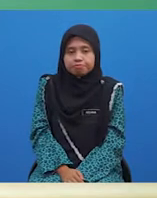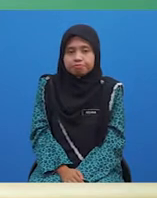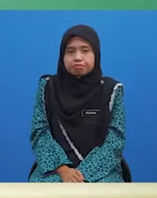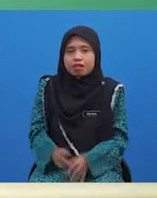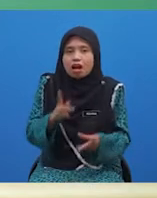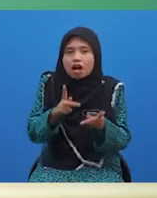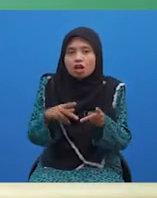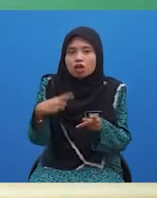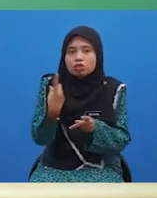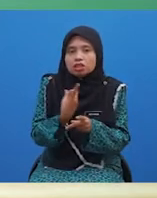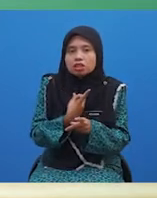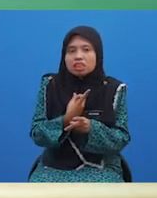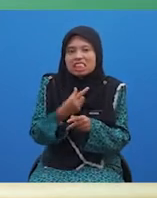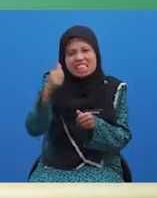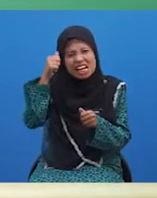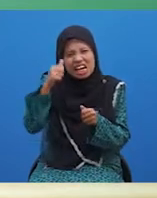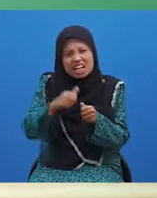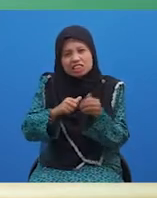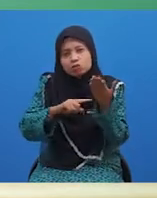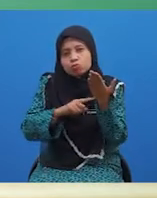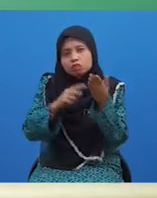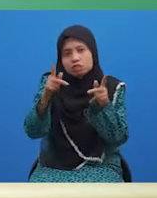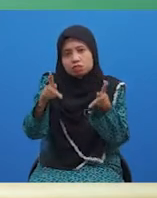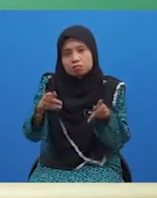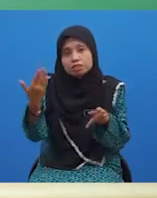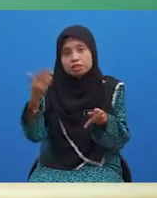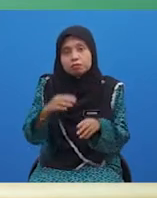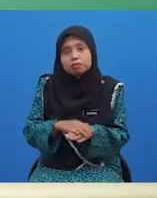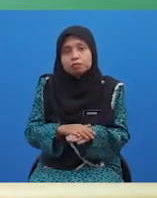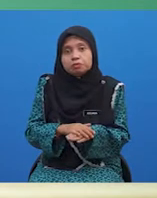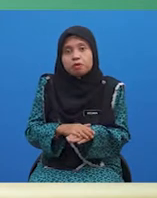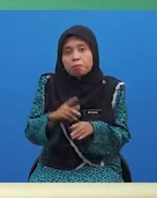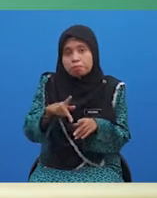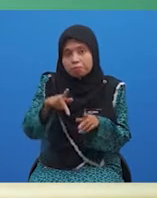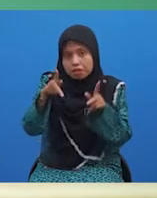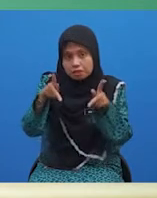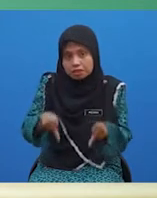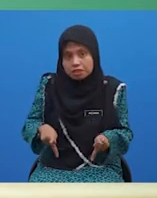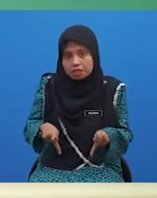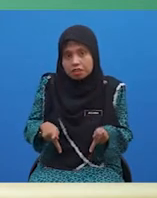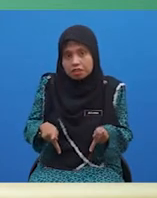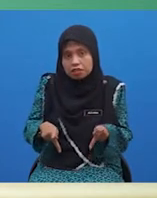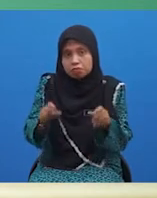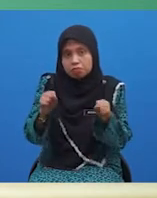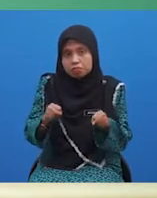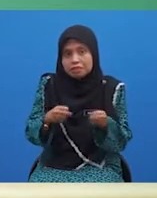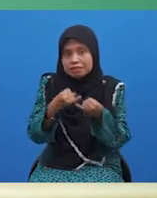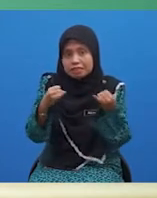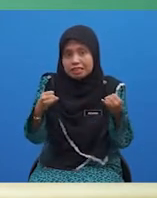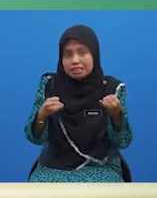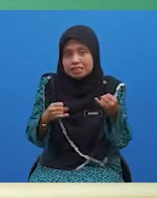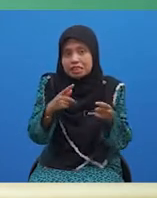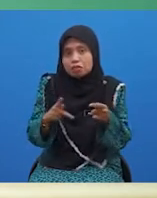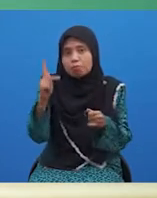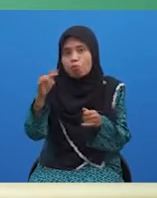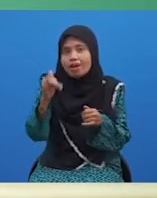Jika kita ingati semula pelajaran tadi, pelajar sepatutnya menyatakan jenis kata penguat yang salah